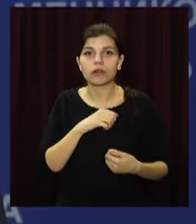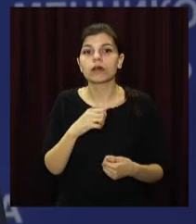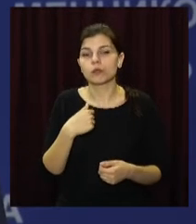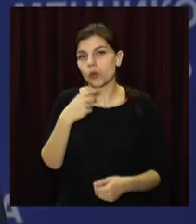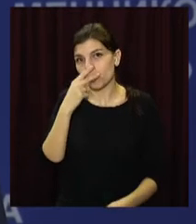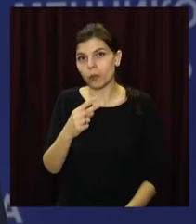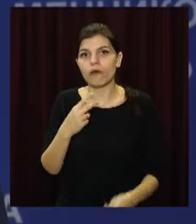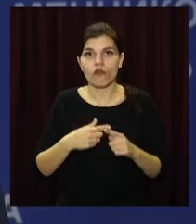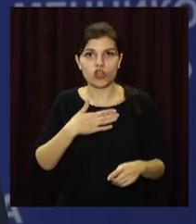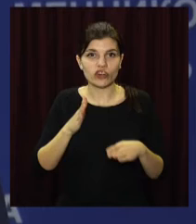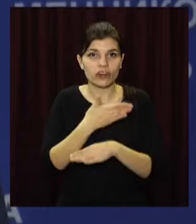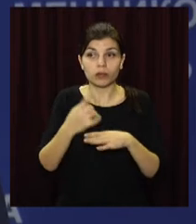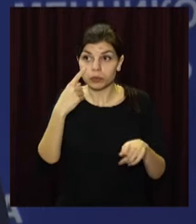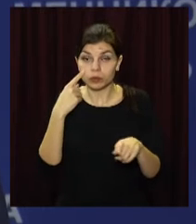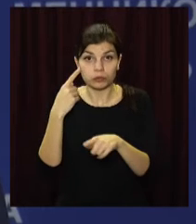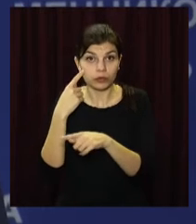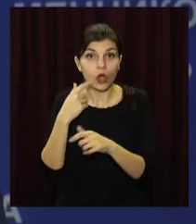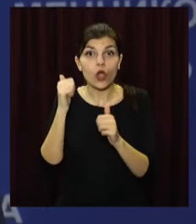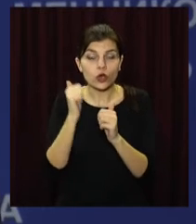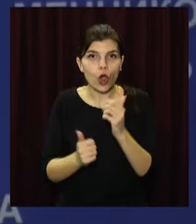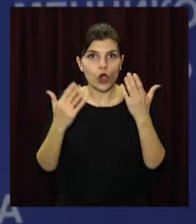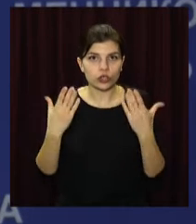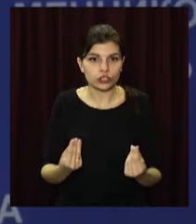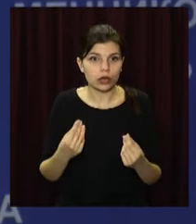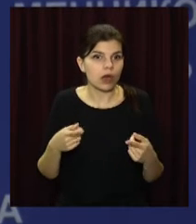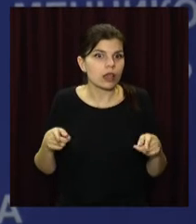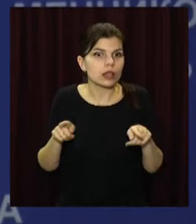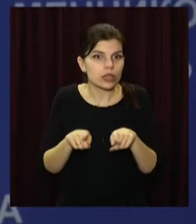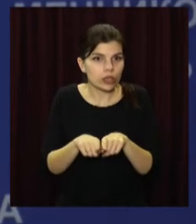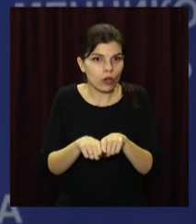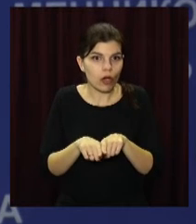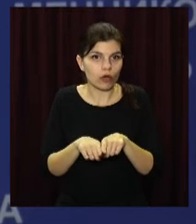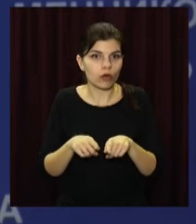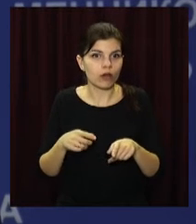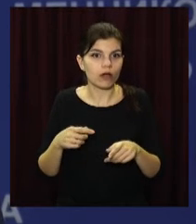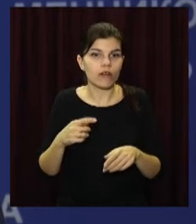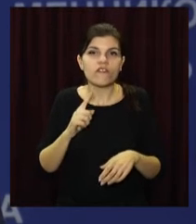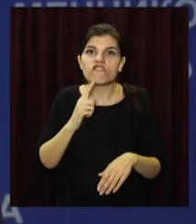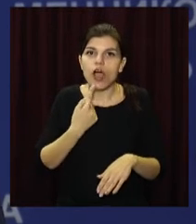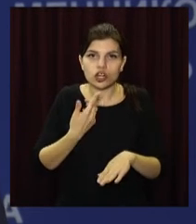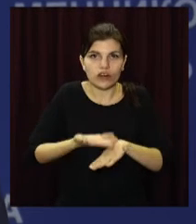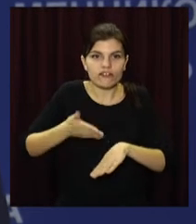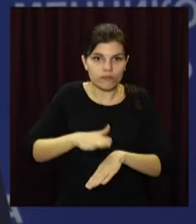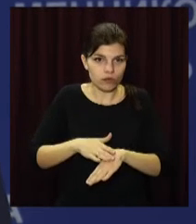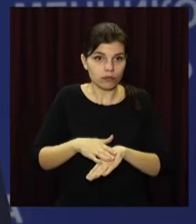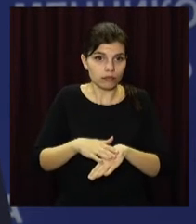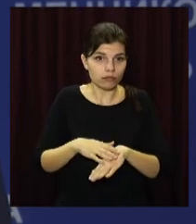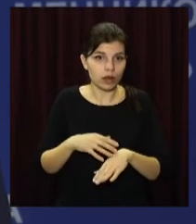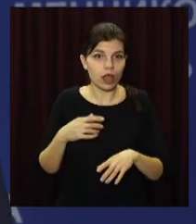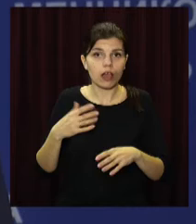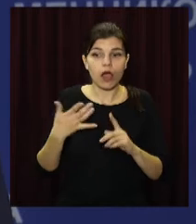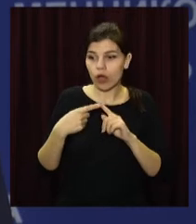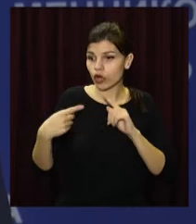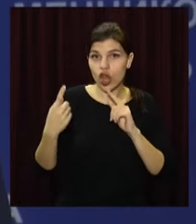в наших відділеннях кожний день. Такого доправлення важких хворих, яке було на цьому